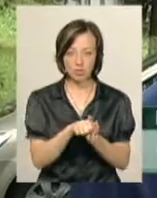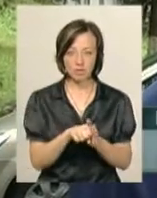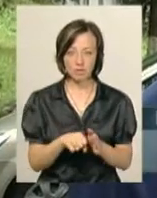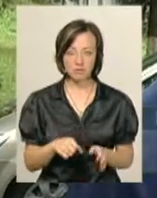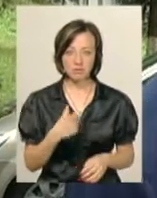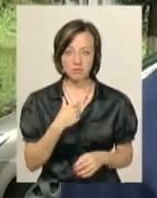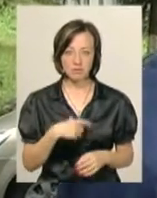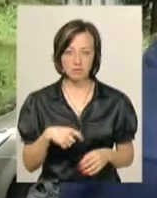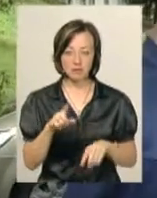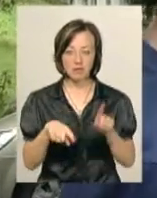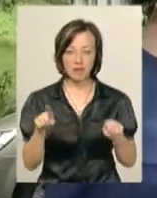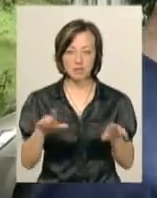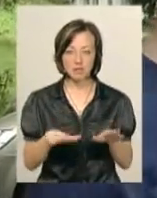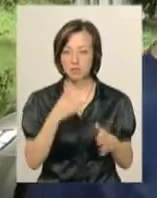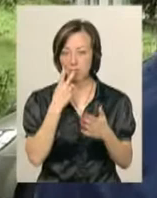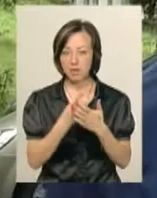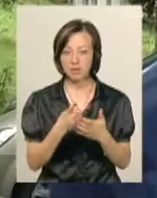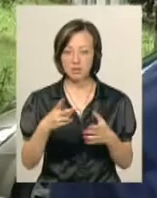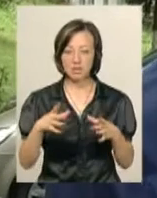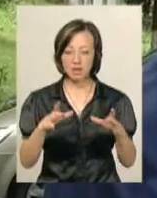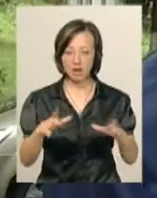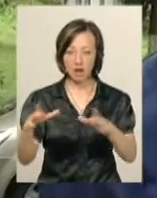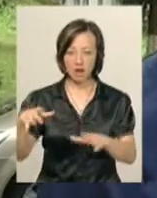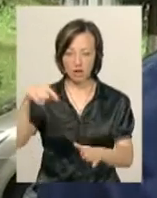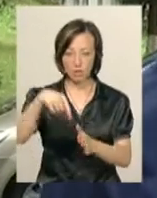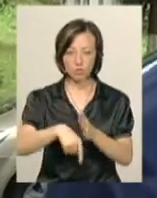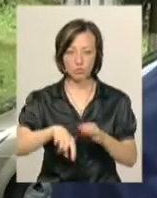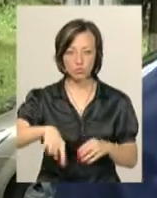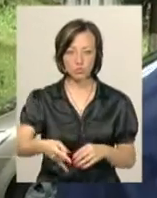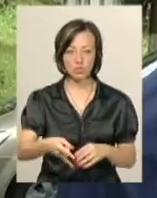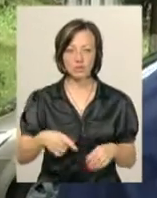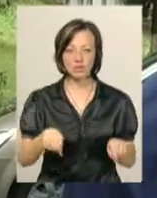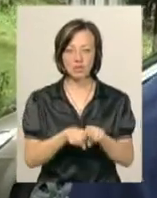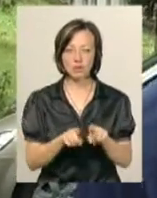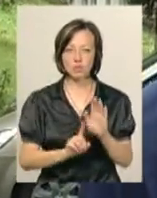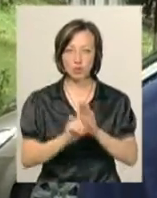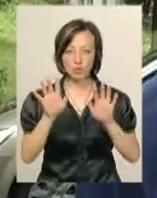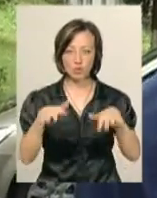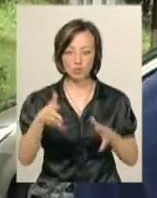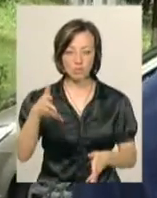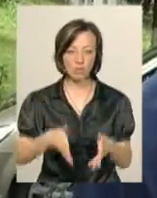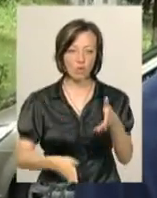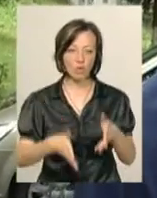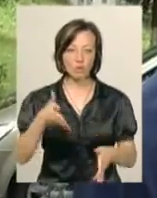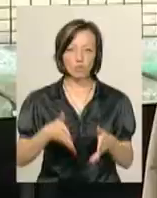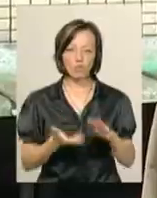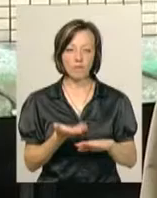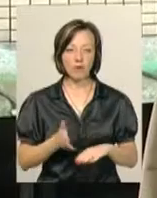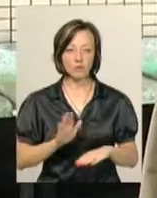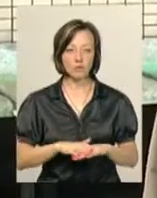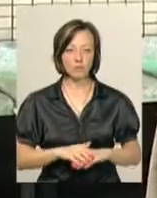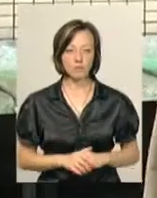Потім в деяких місцях, ви бачите самі, калюжі такі, що теж пройти практично, якщо пішли дощ, болото важко.